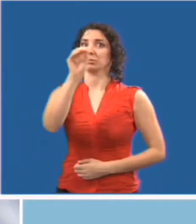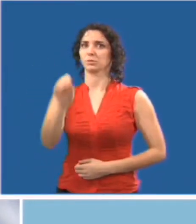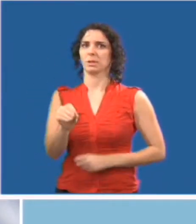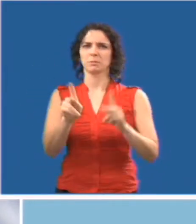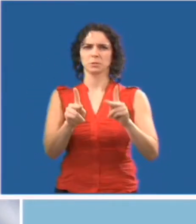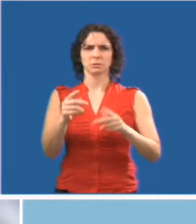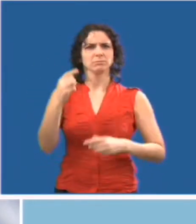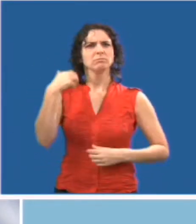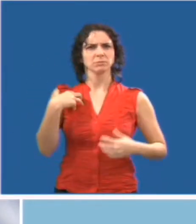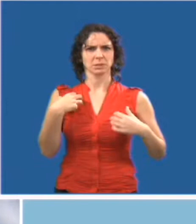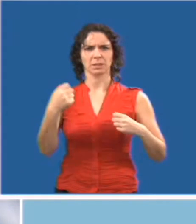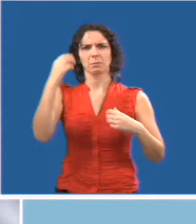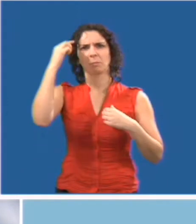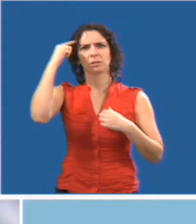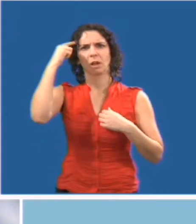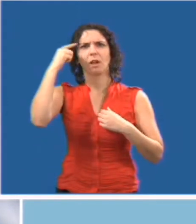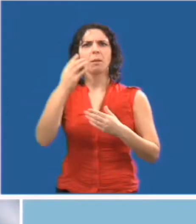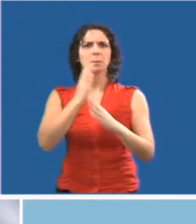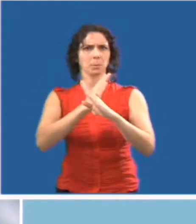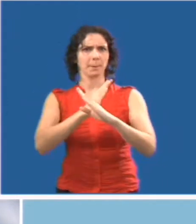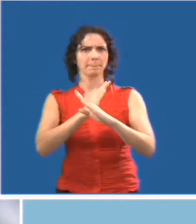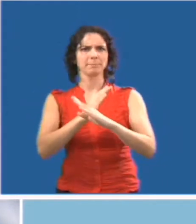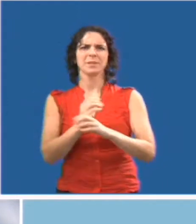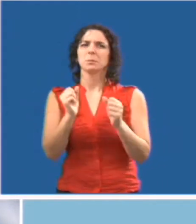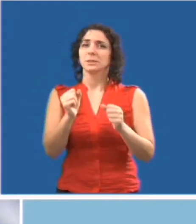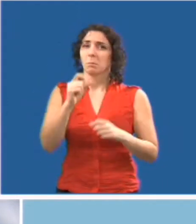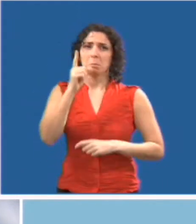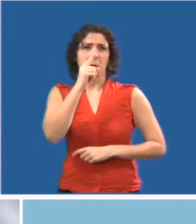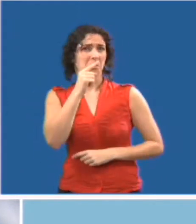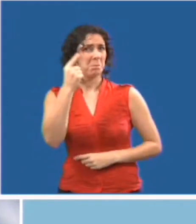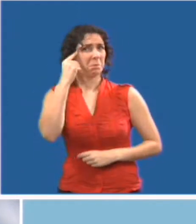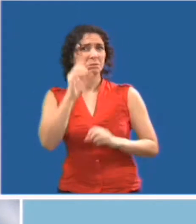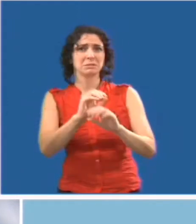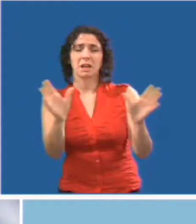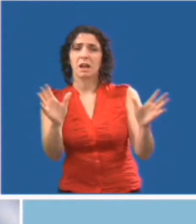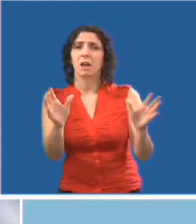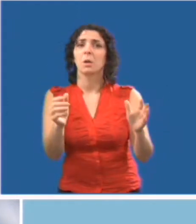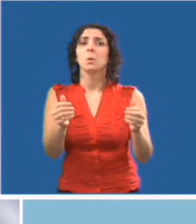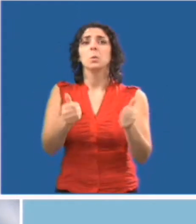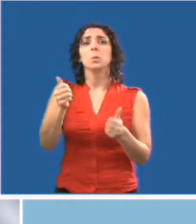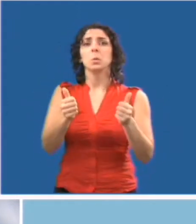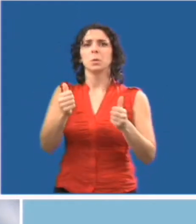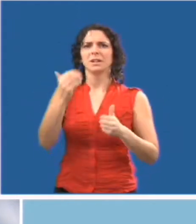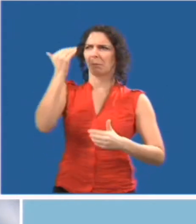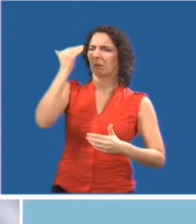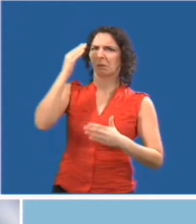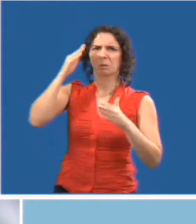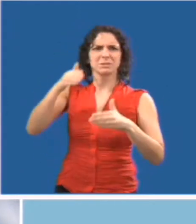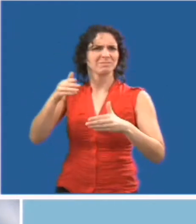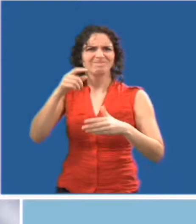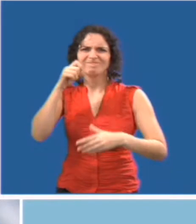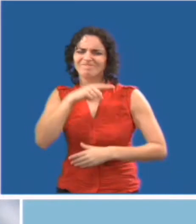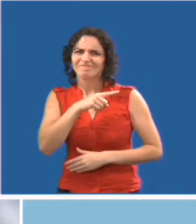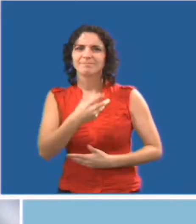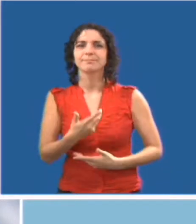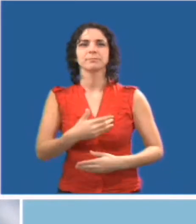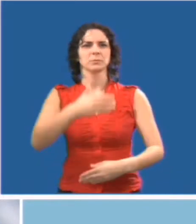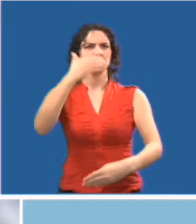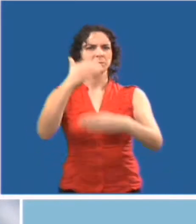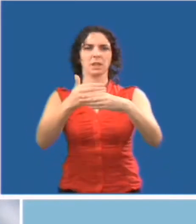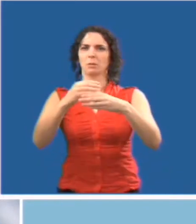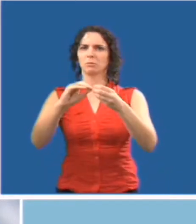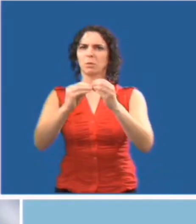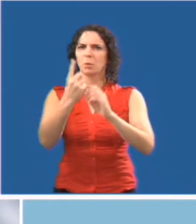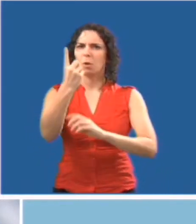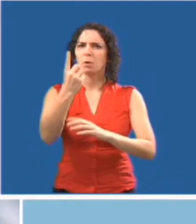de santé mentale peuvent affecter la capacité d'une personne de penser clairement, de se concentrer ou de